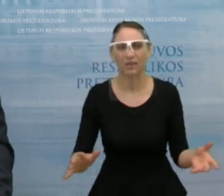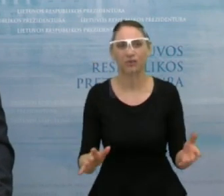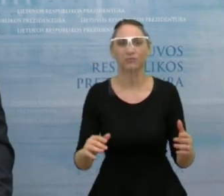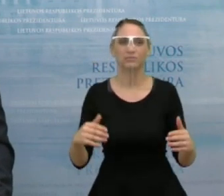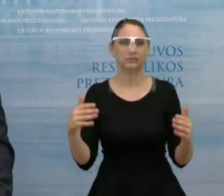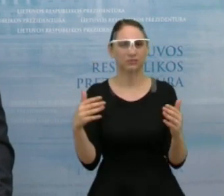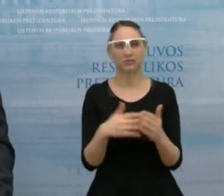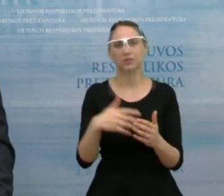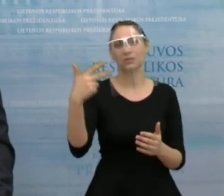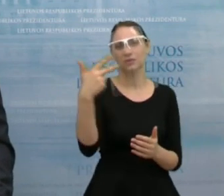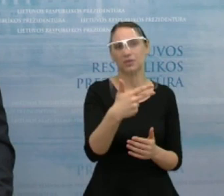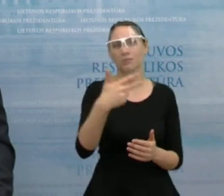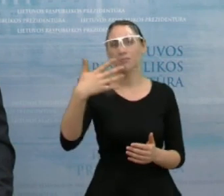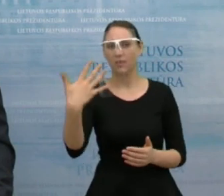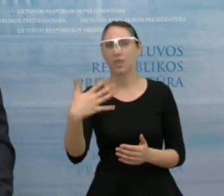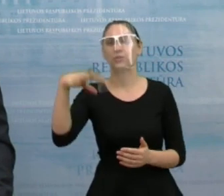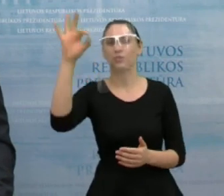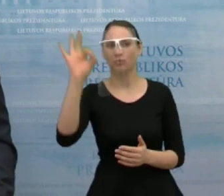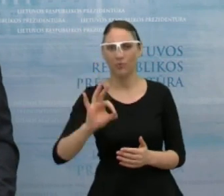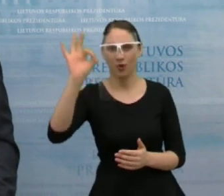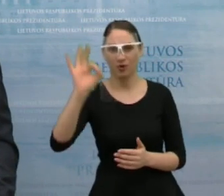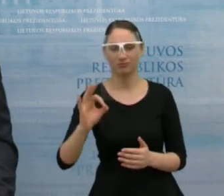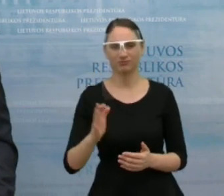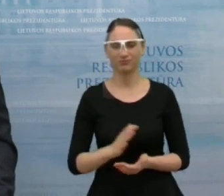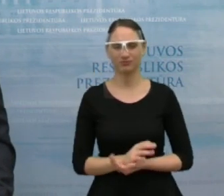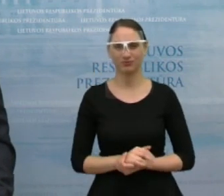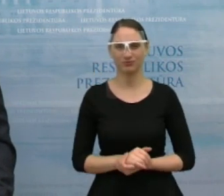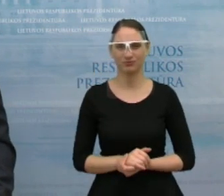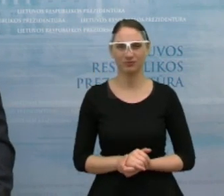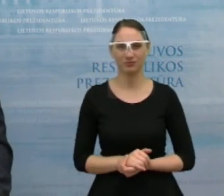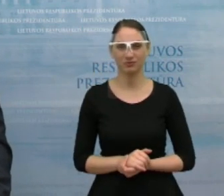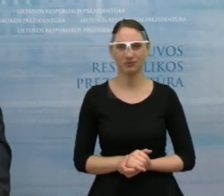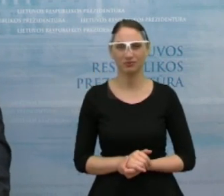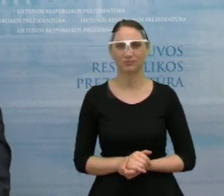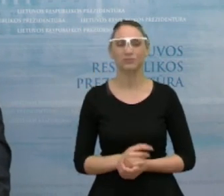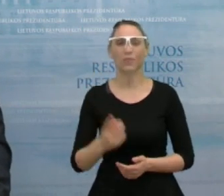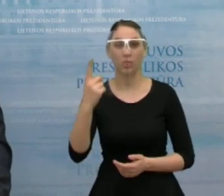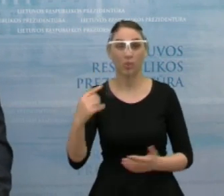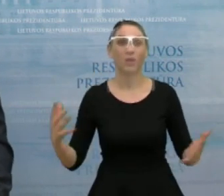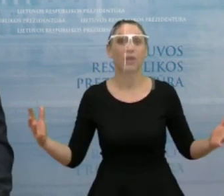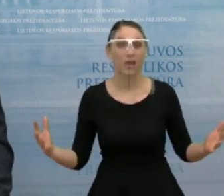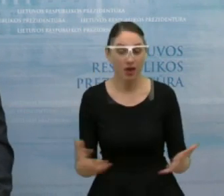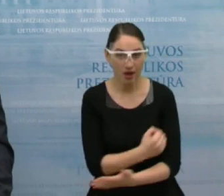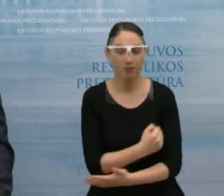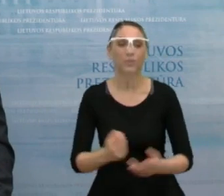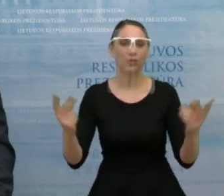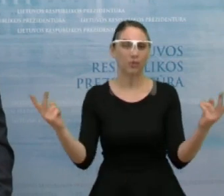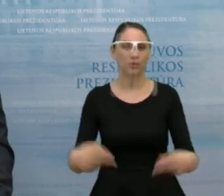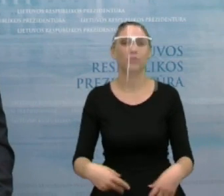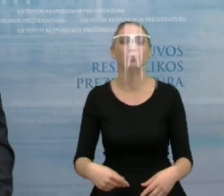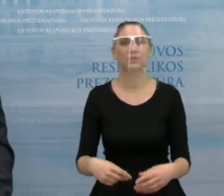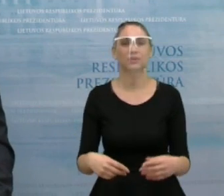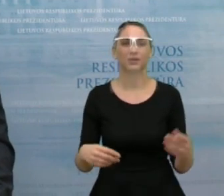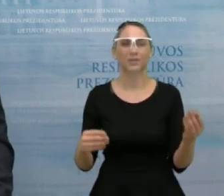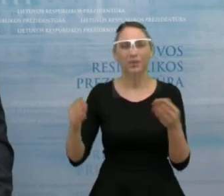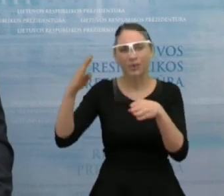lygį 35 procentus lyginant su mūsų ekonomika. Tai tam tikslui pasiekti kitais metais reikės imti šešėlio